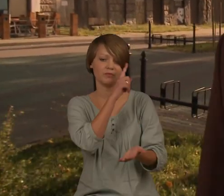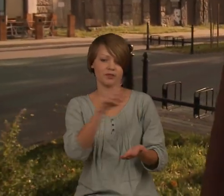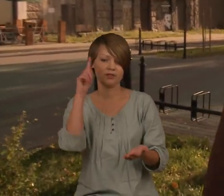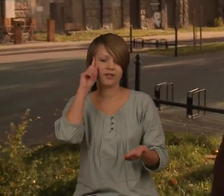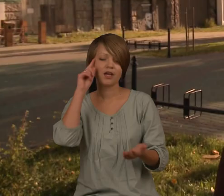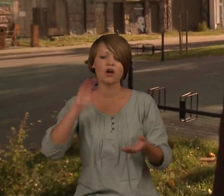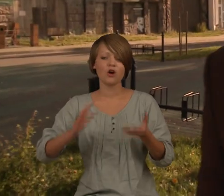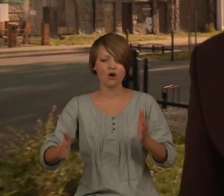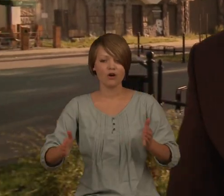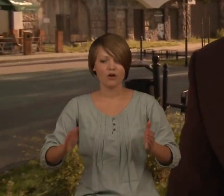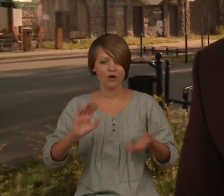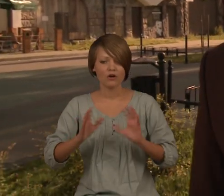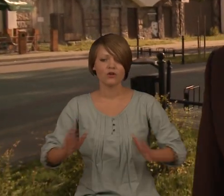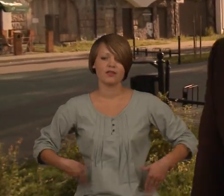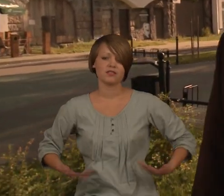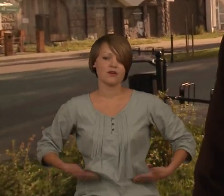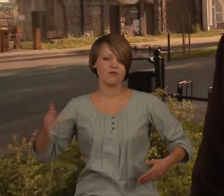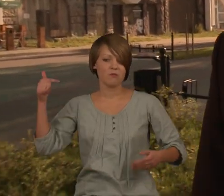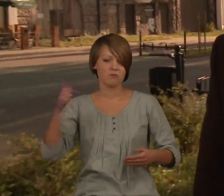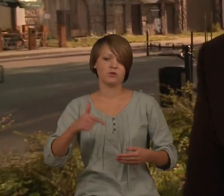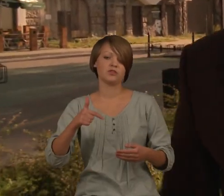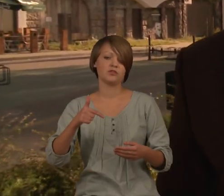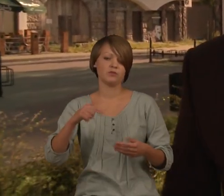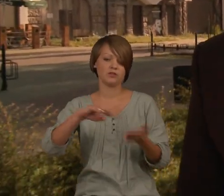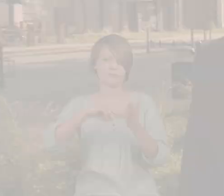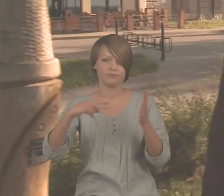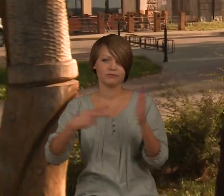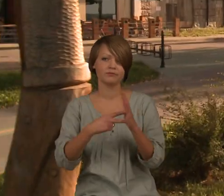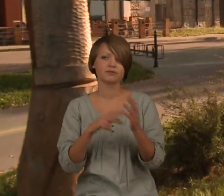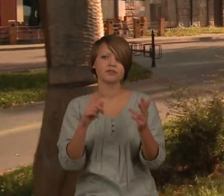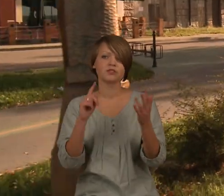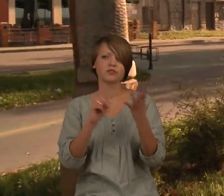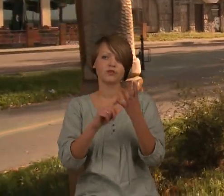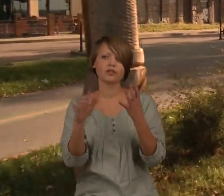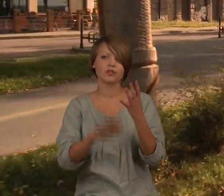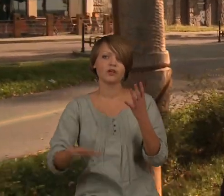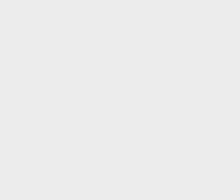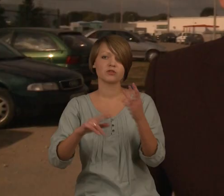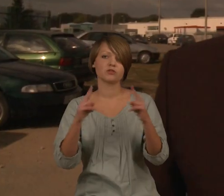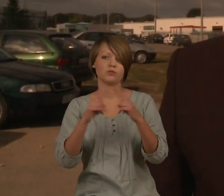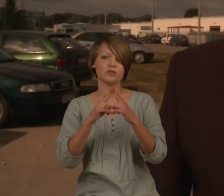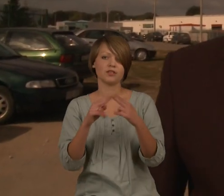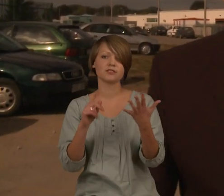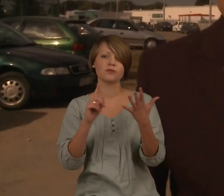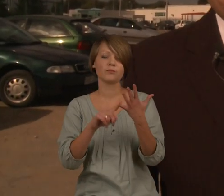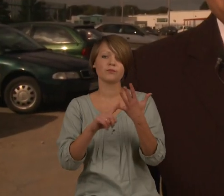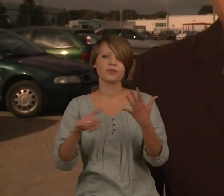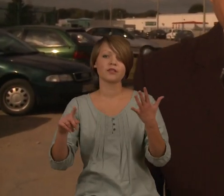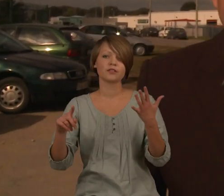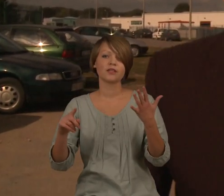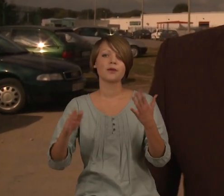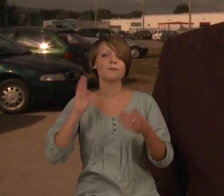ochrona zdrowia obywateli powinna być i stawać się inwestycją. Czwarty obszar to komunikacja. Piąta sfera to sfera